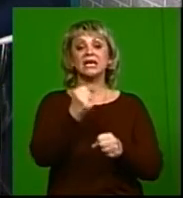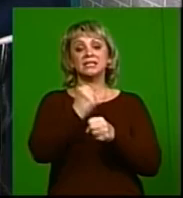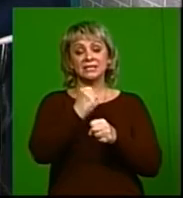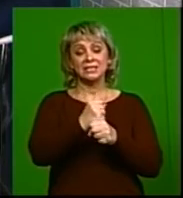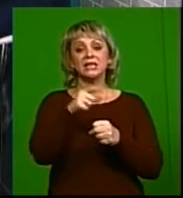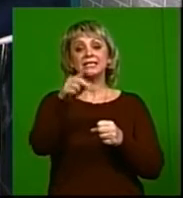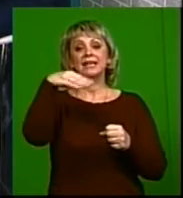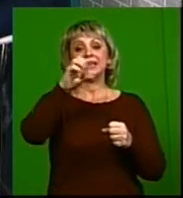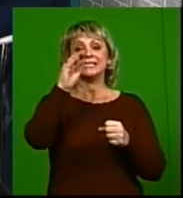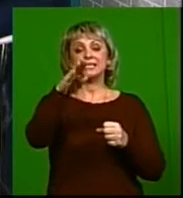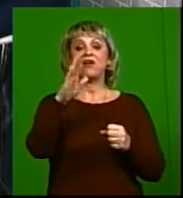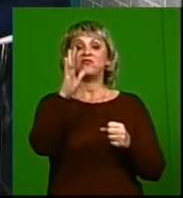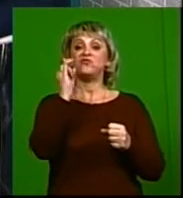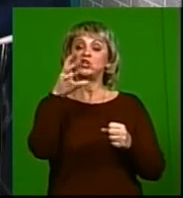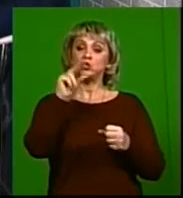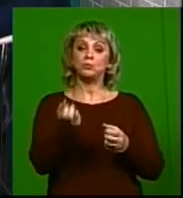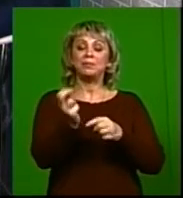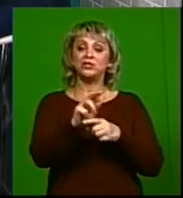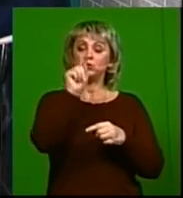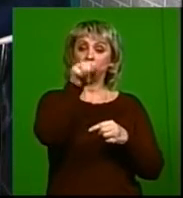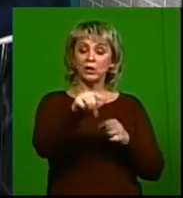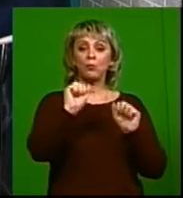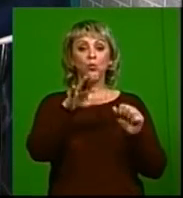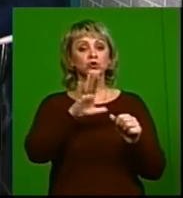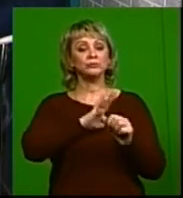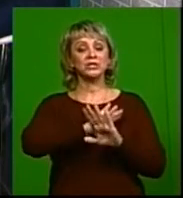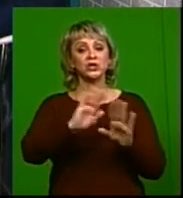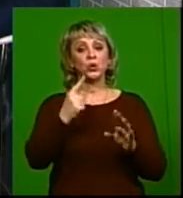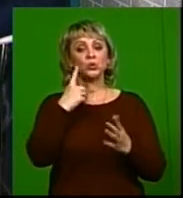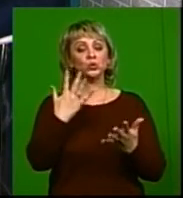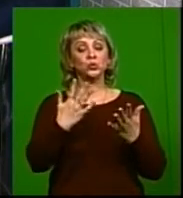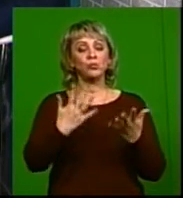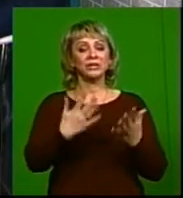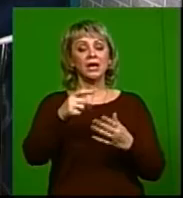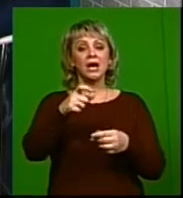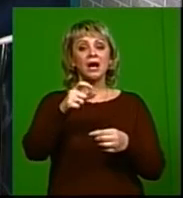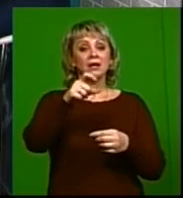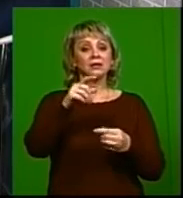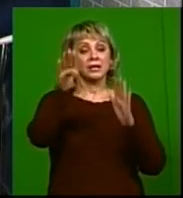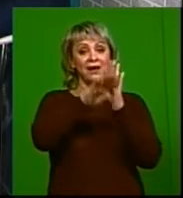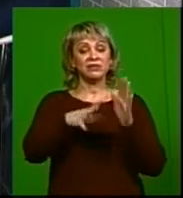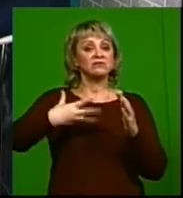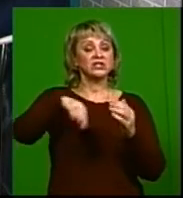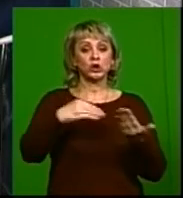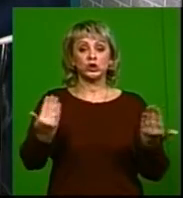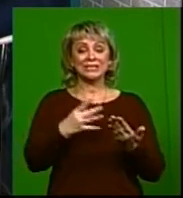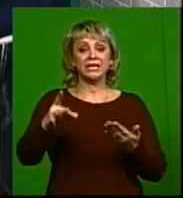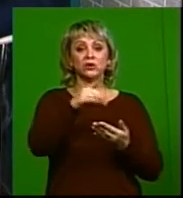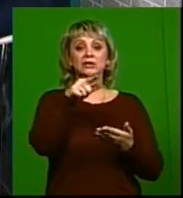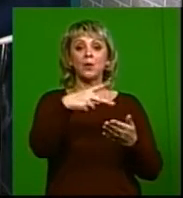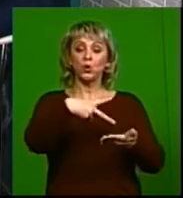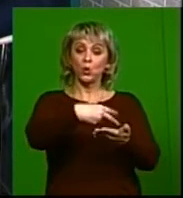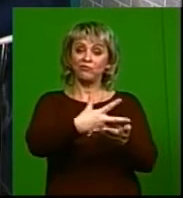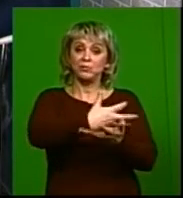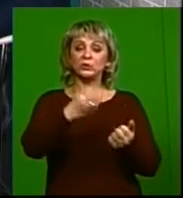тест на ВИЧ. Прийти туда, ну, может быть, не очень удобный график для всех жителей нашего региона, потому что кровь там забирают